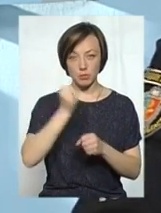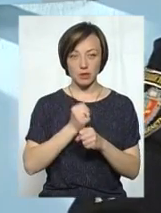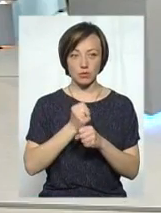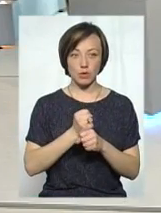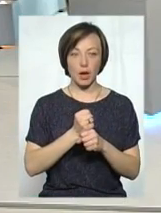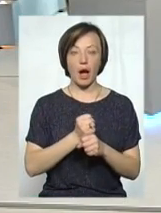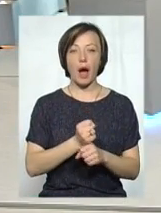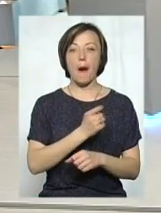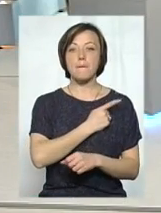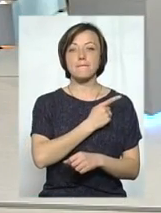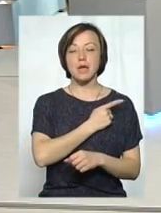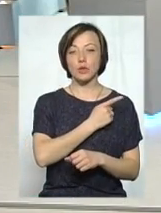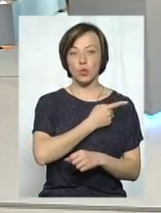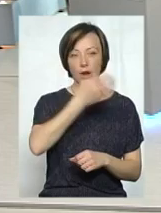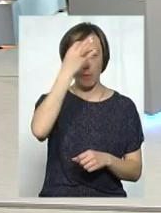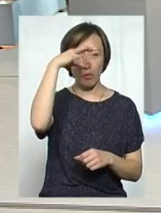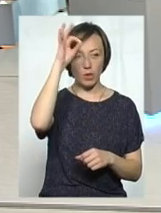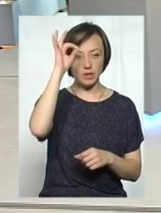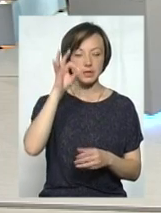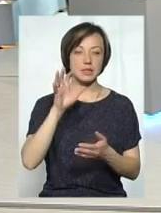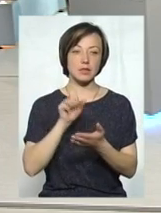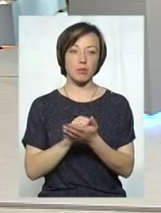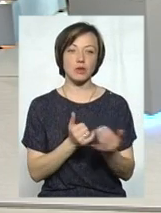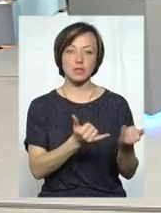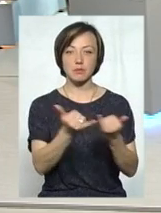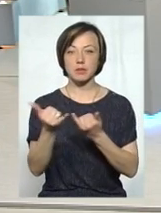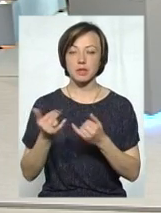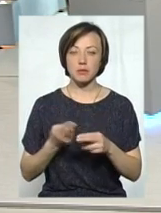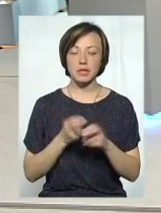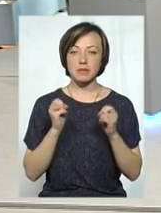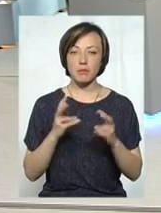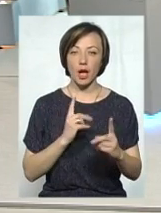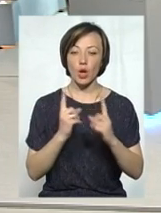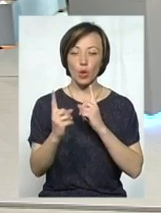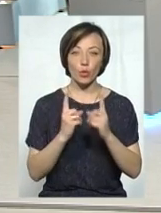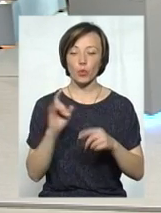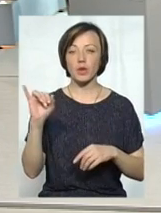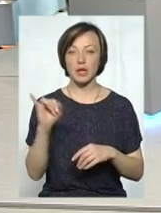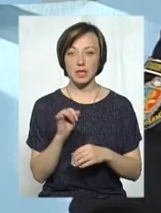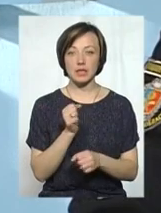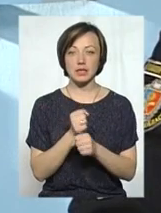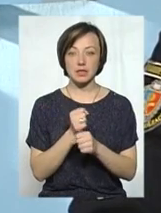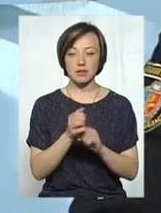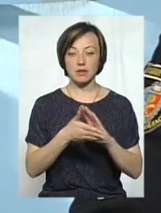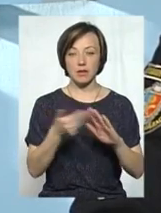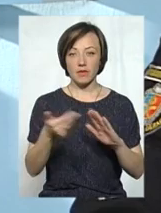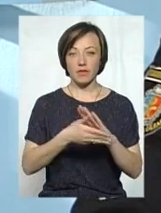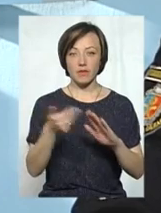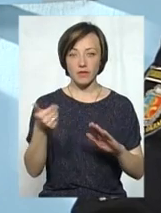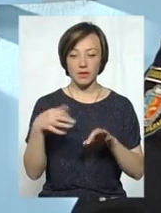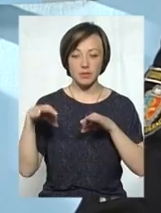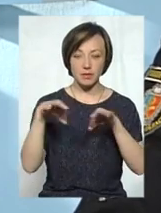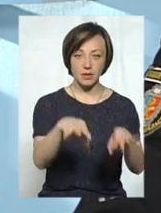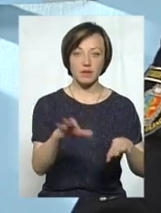патрульна поліція. Вони не тільки займаються забезпеченням безпеки, дорожнього руху, але й зіснюють виклики усі,